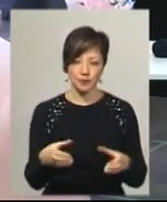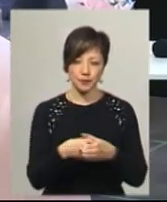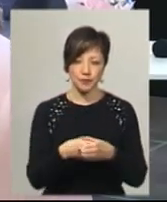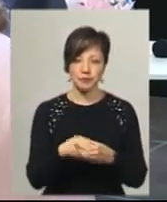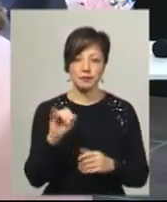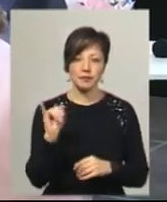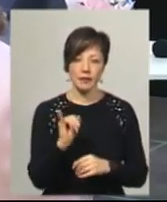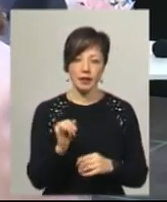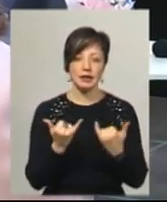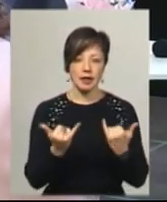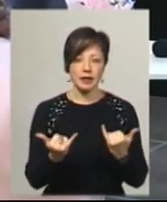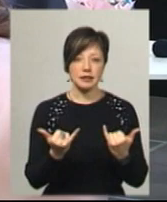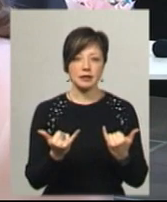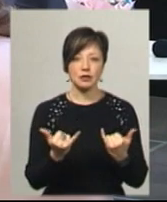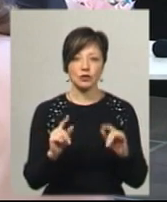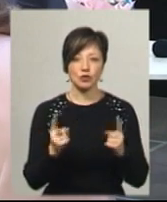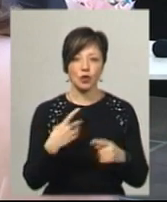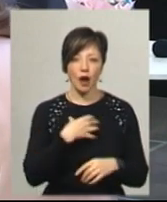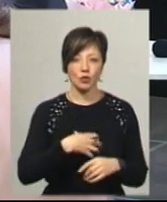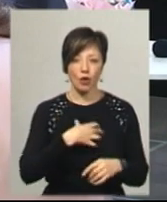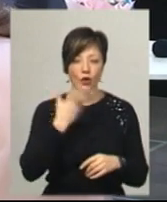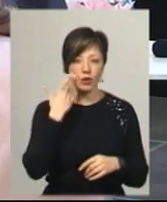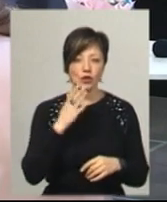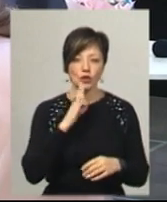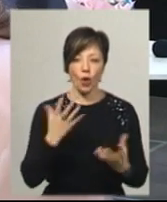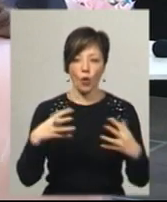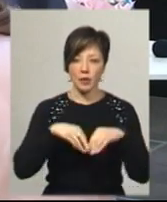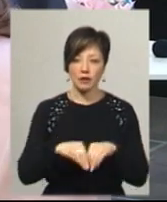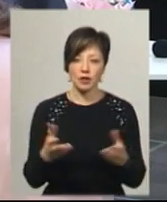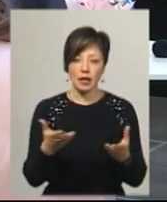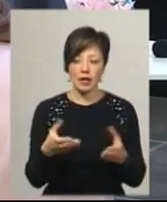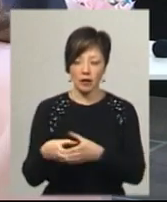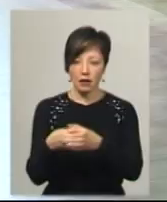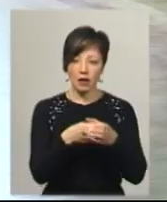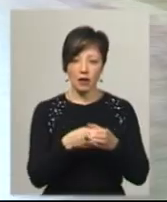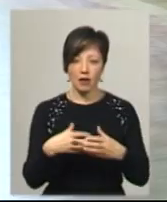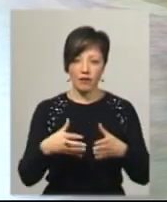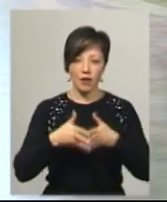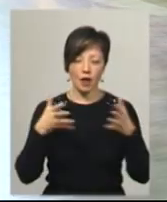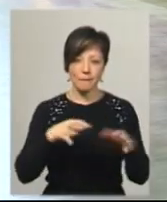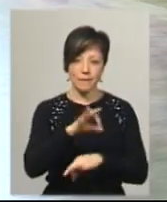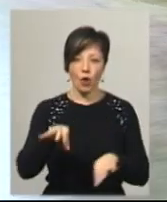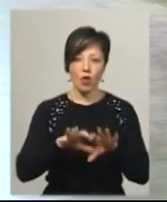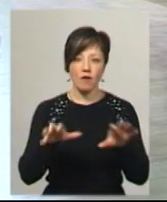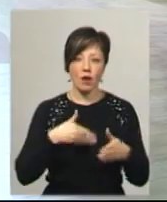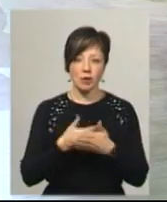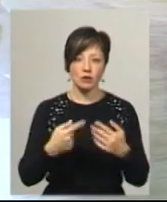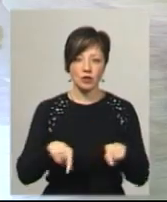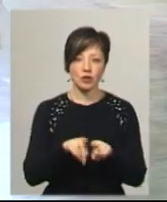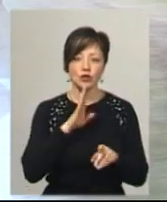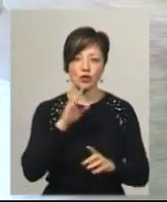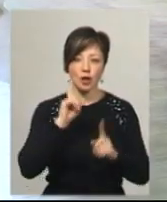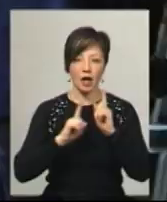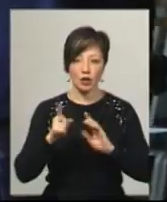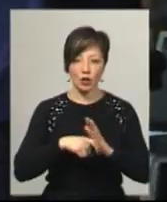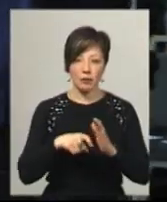наразі зараз дуже актуально, коли жінки об'єднуються навколо якихось глобальних проєктів. Голова громадської організації «Жіноча рада